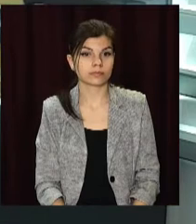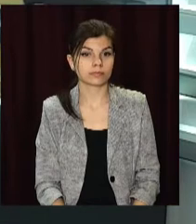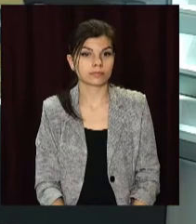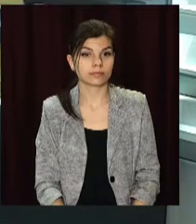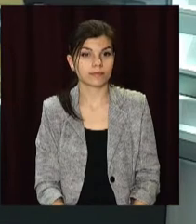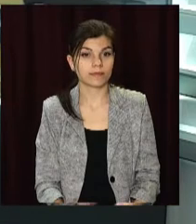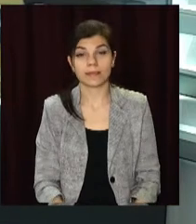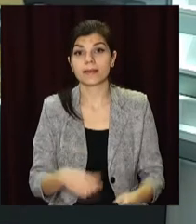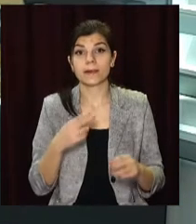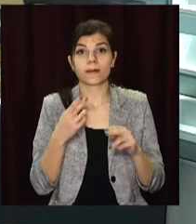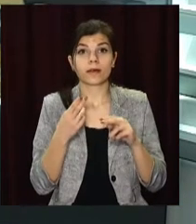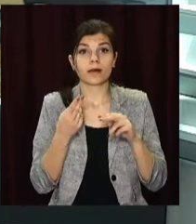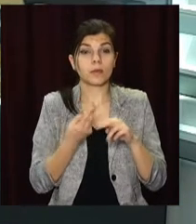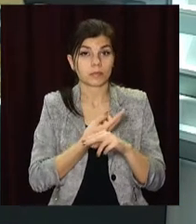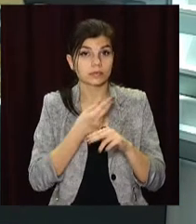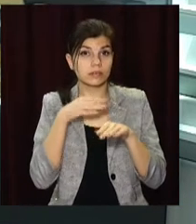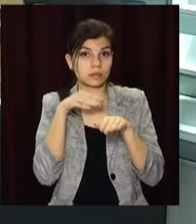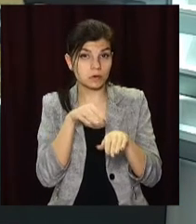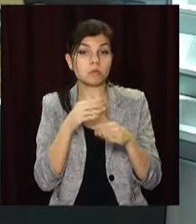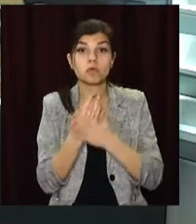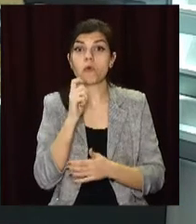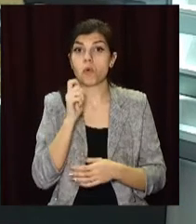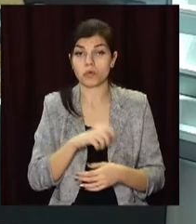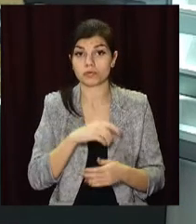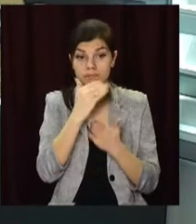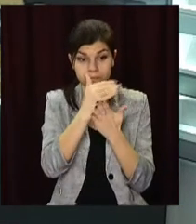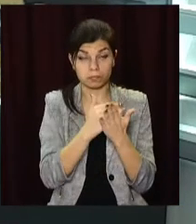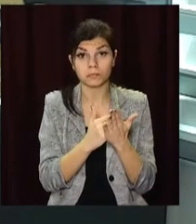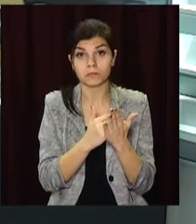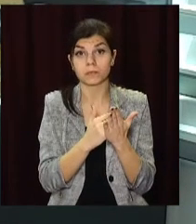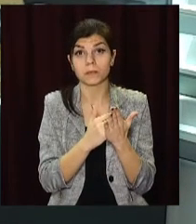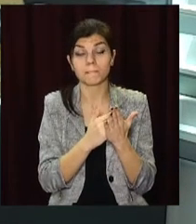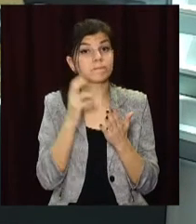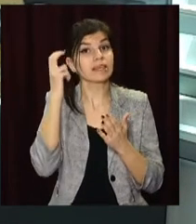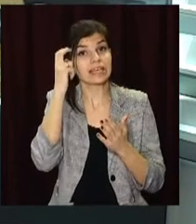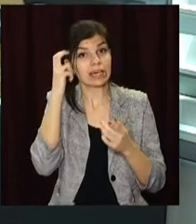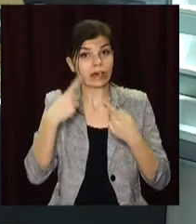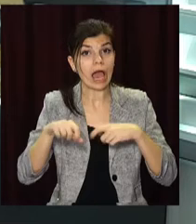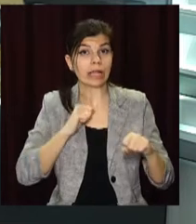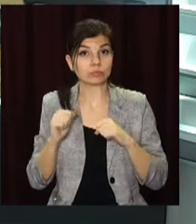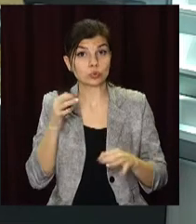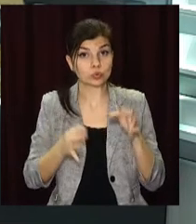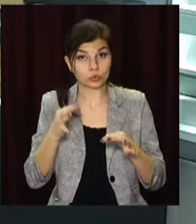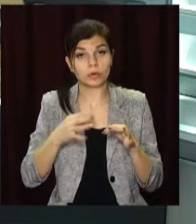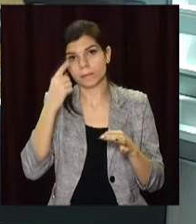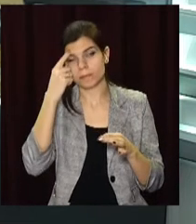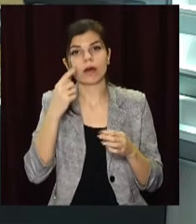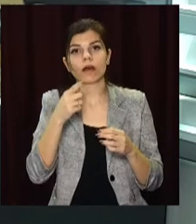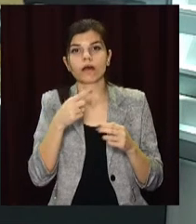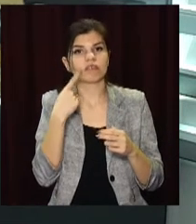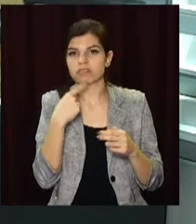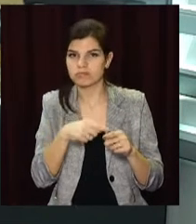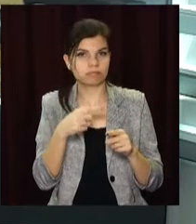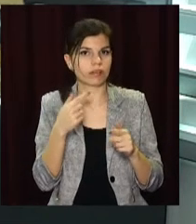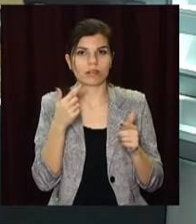Без етерів та аудиторії. Новий український правопис під загрозою. Київський окружний адміністративний суд визнав незаконною постанову